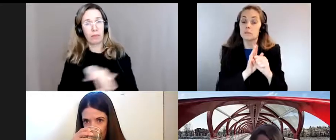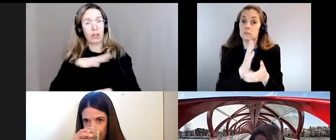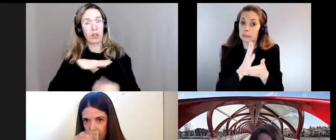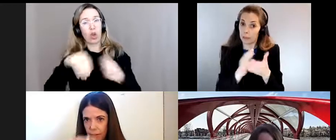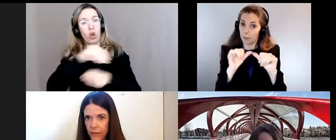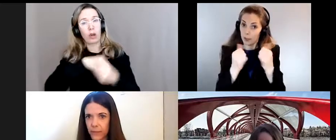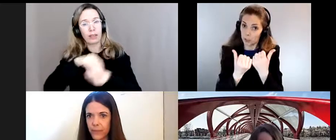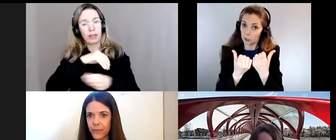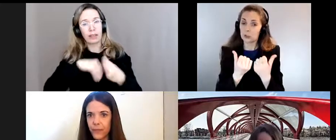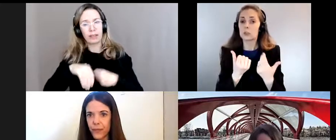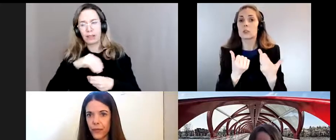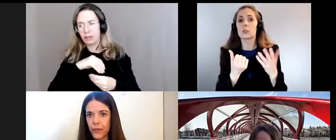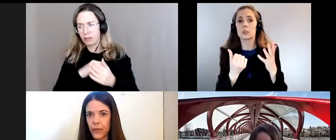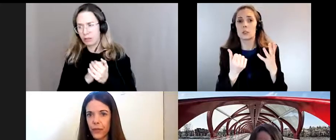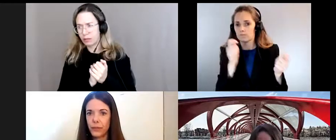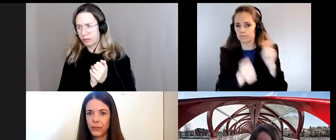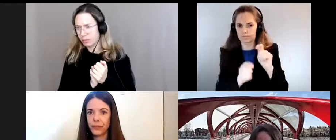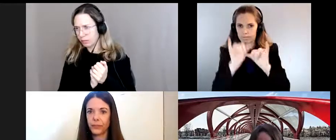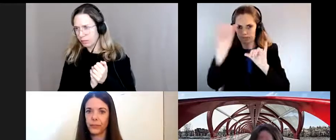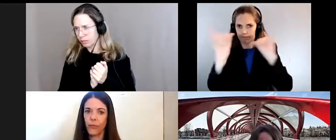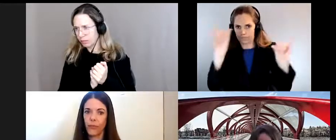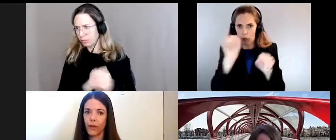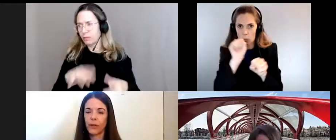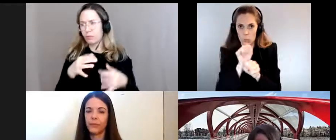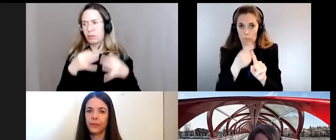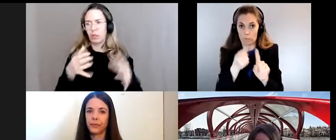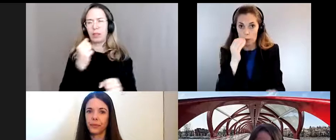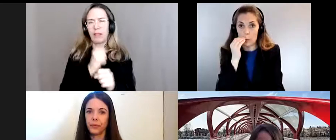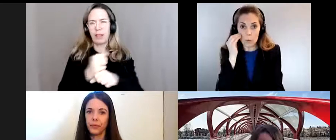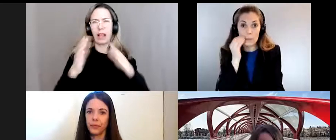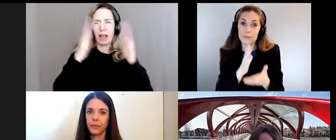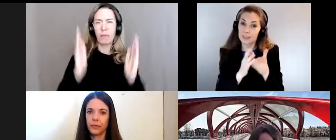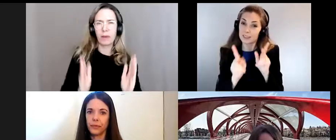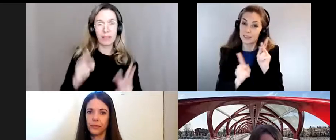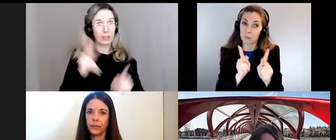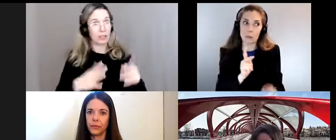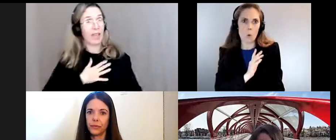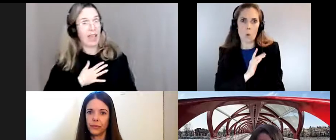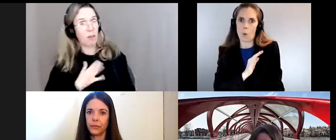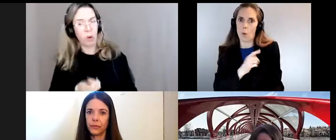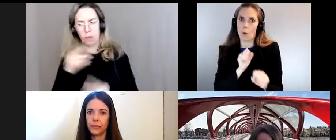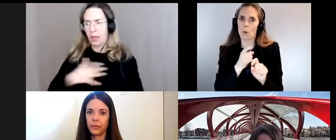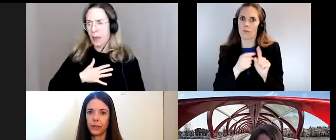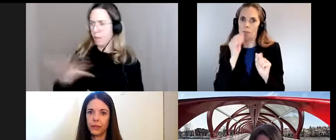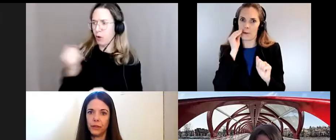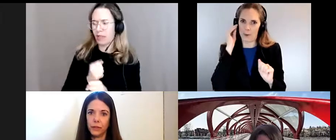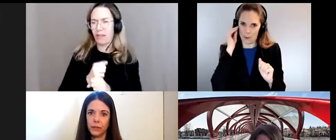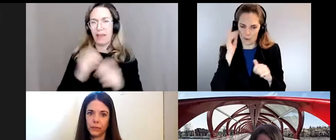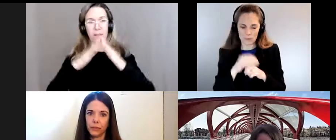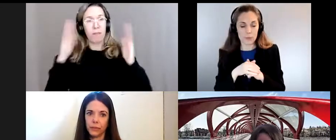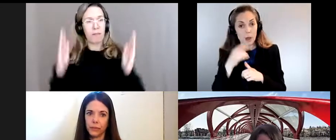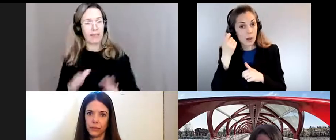employés de travailler à la maison il y a des gens qui l'apprécient il des gens qui n'apprécient pas le travail de la maison mais